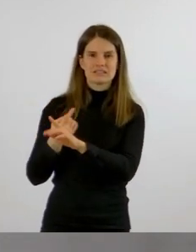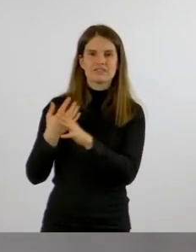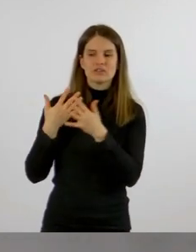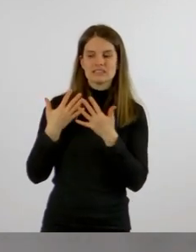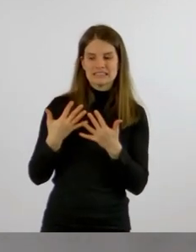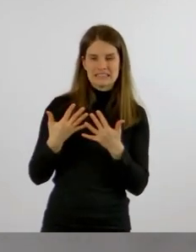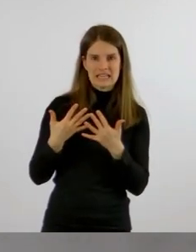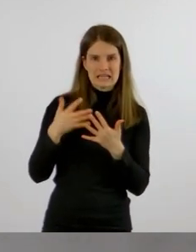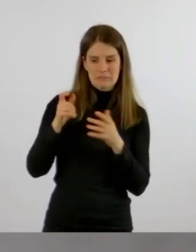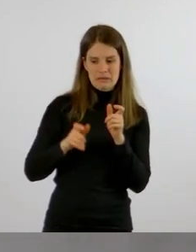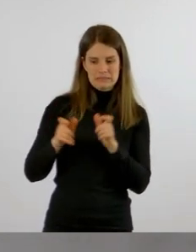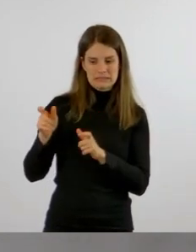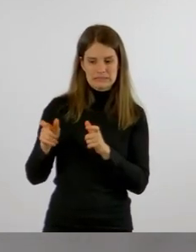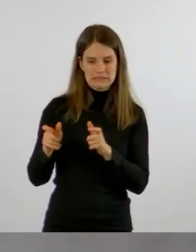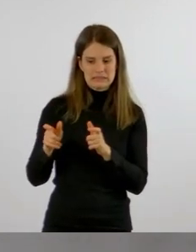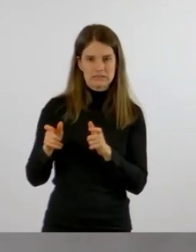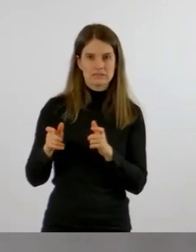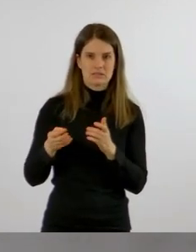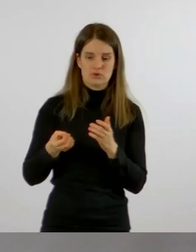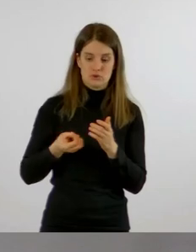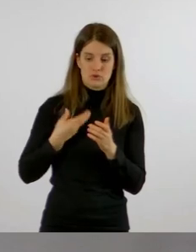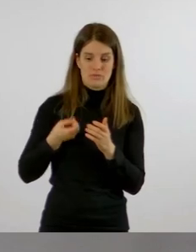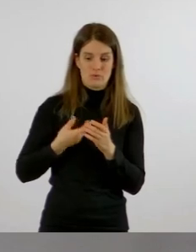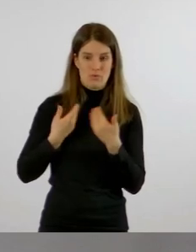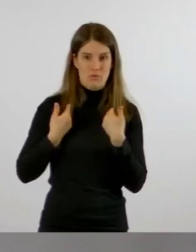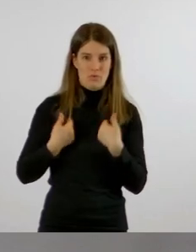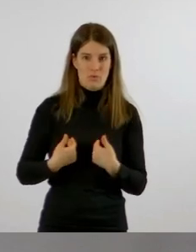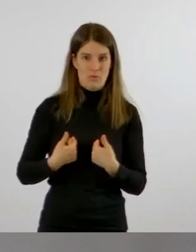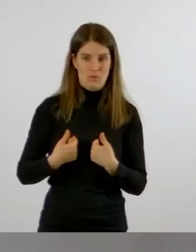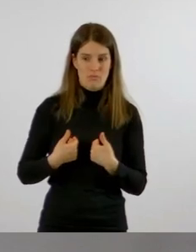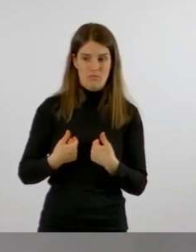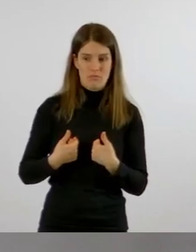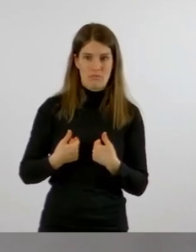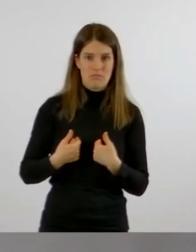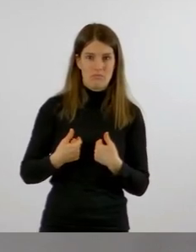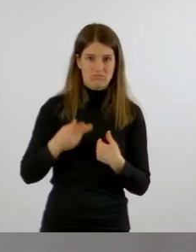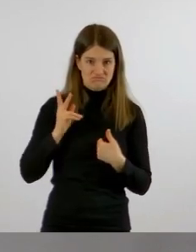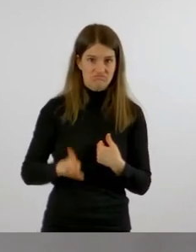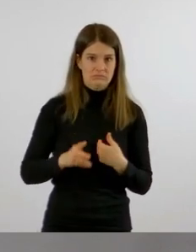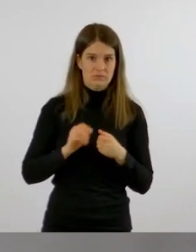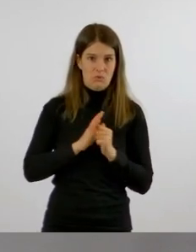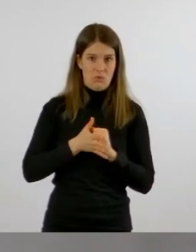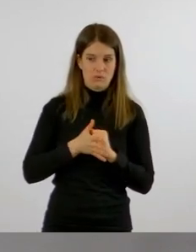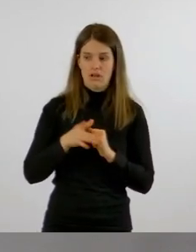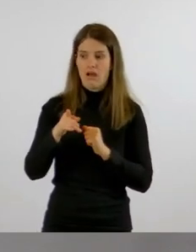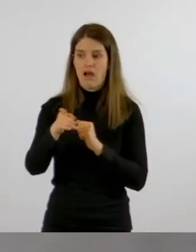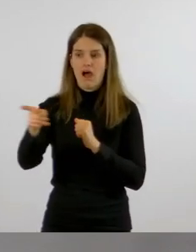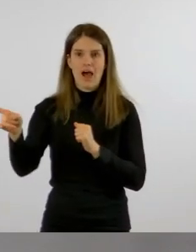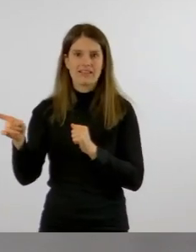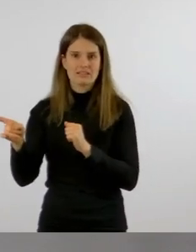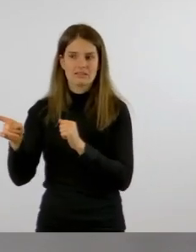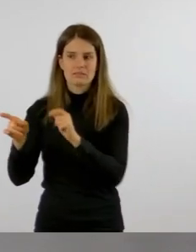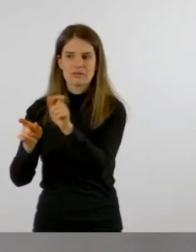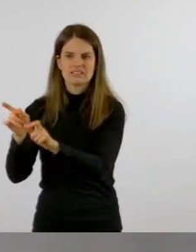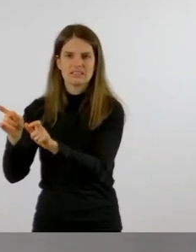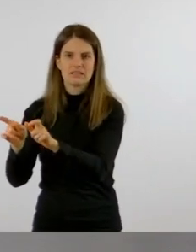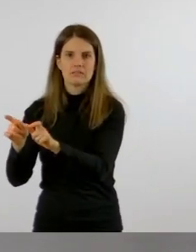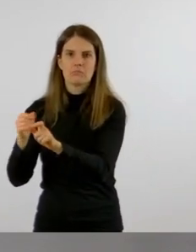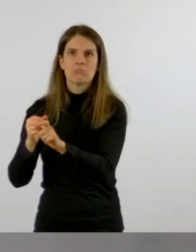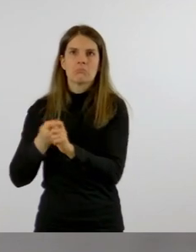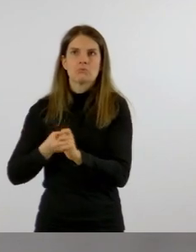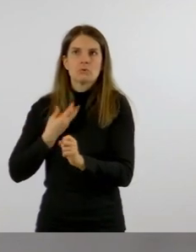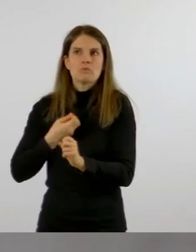die Covid-19-Infektion stationär behandelt werden müssen und die anderen andere Grunderkrankungen haben,